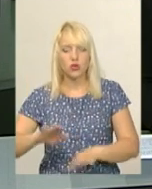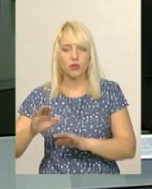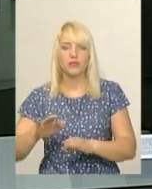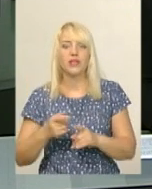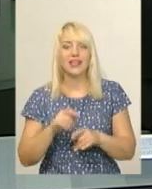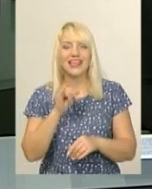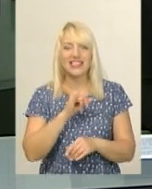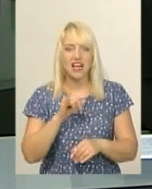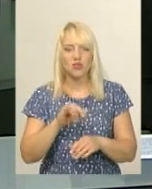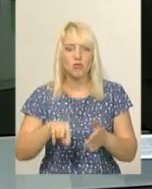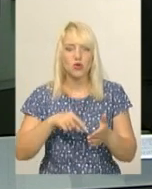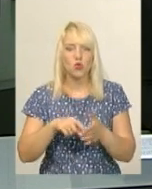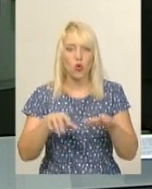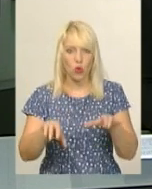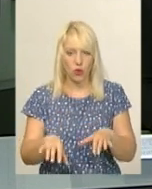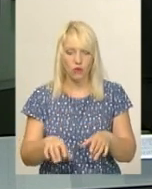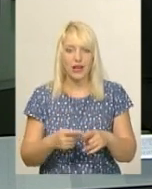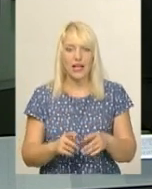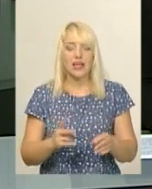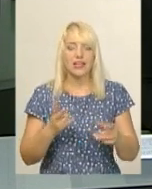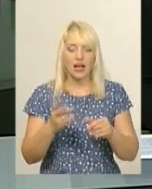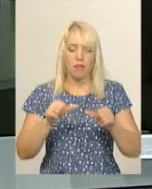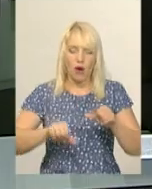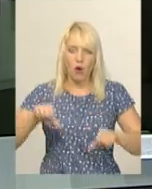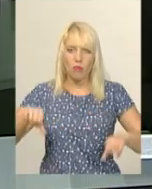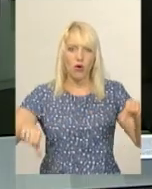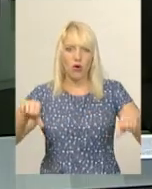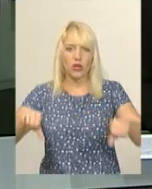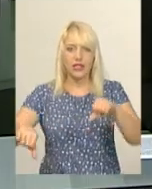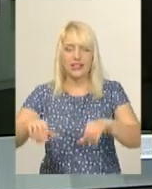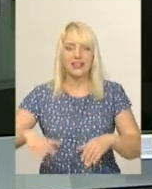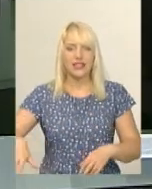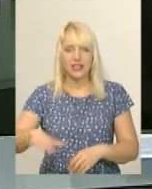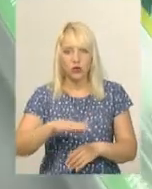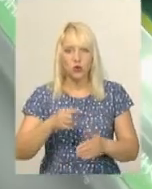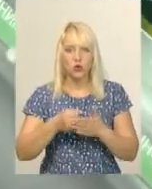голови Лібов Калетюк. Та додала, обгородити територію костелу мають до кінця тижня.